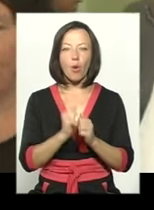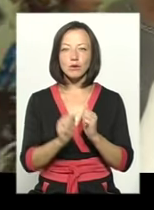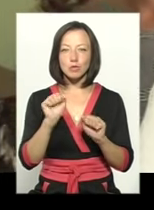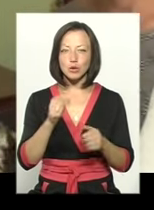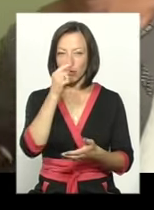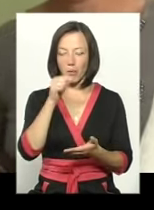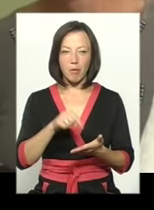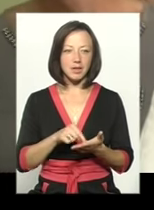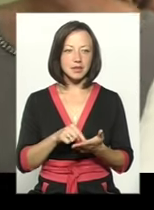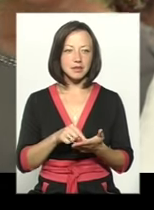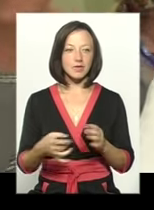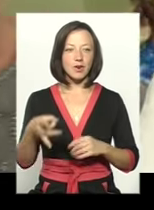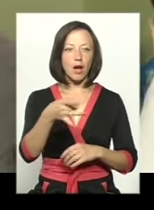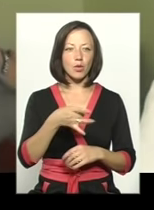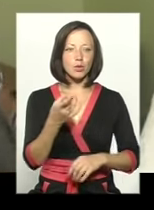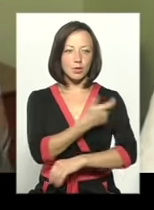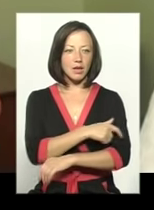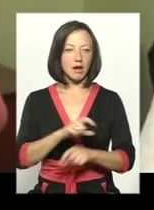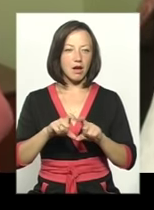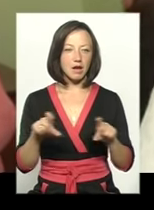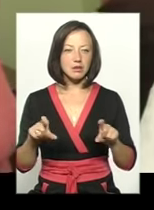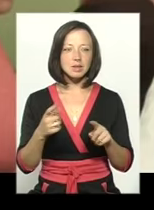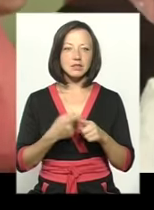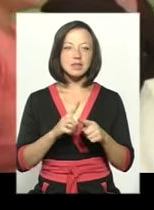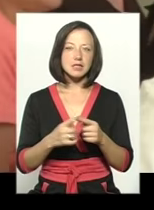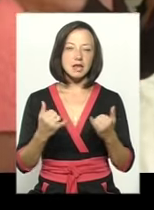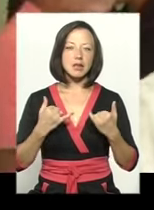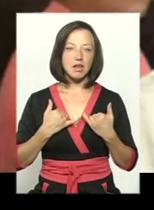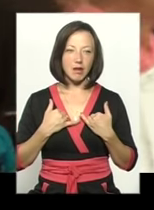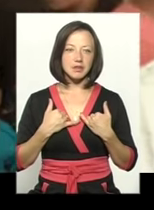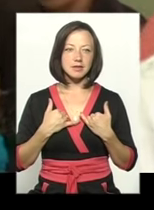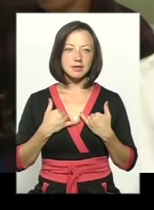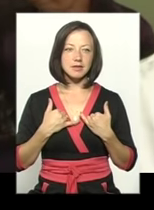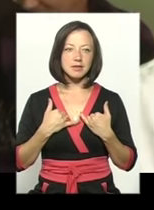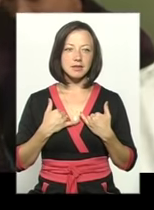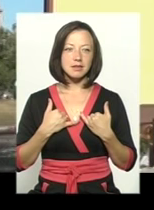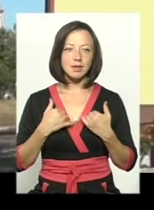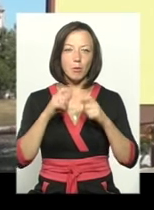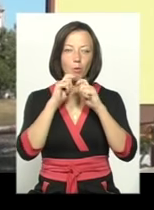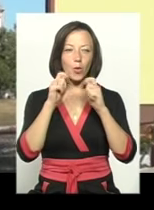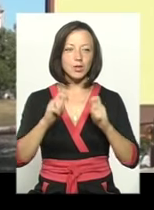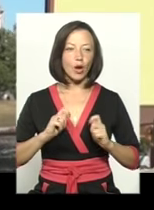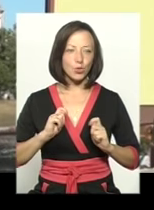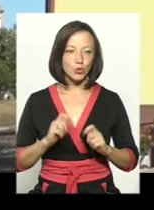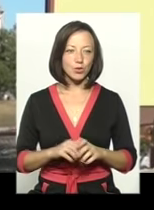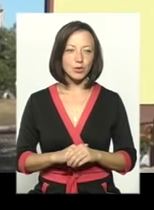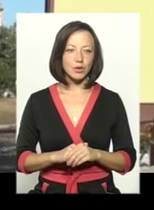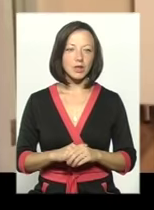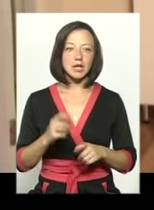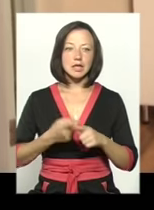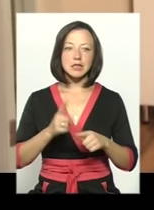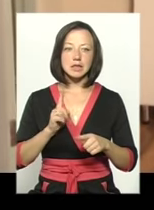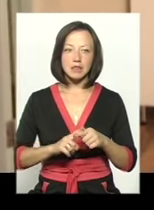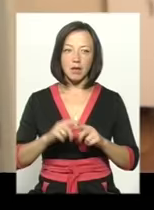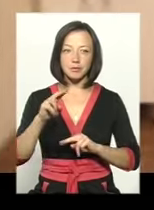може попасти в районну лікарню. Тому що це для нас подарок. Це приміщення почали зводити